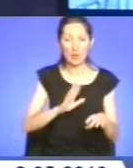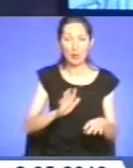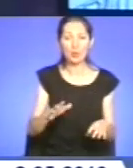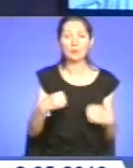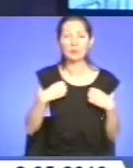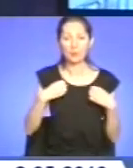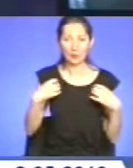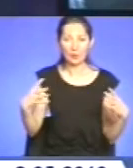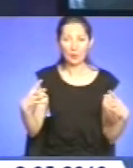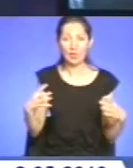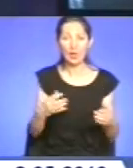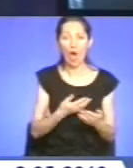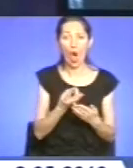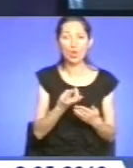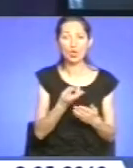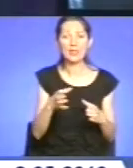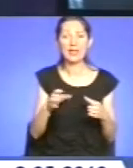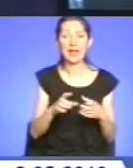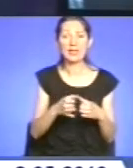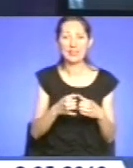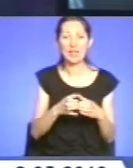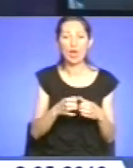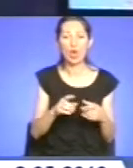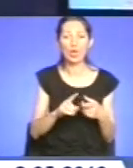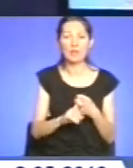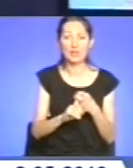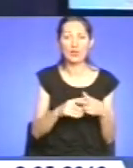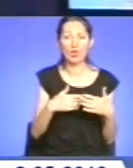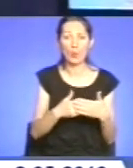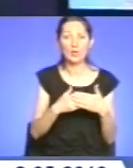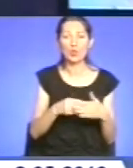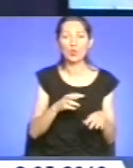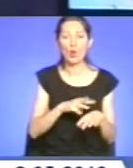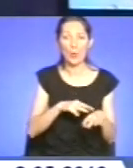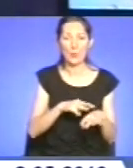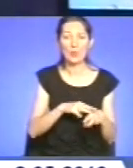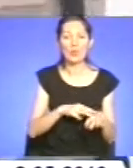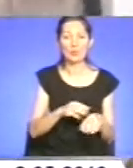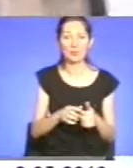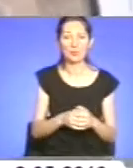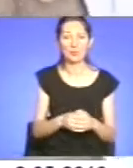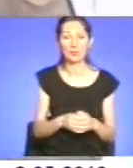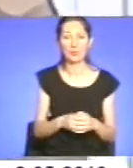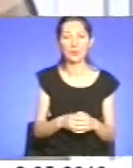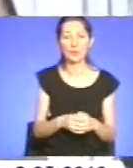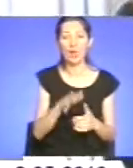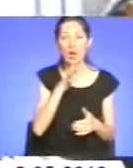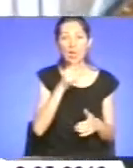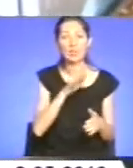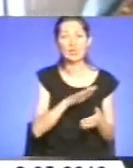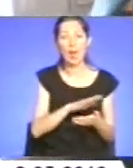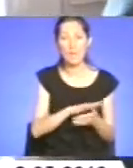ручистості. Сюжет – сектору зв'язків з громадськістю у МВС України Тернопільській області. Час минає.